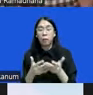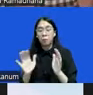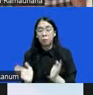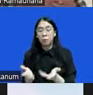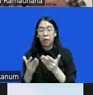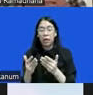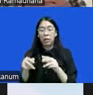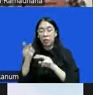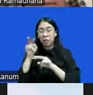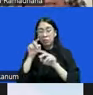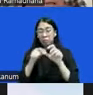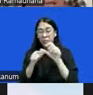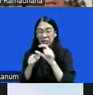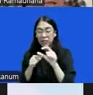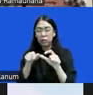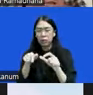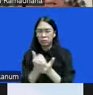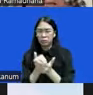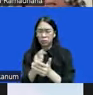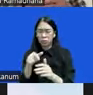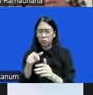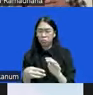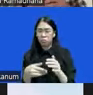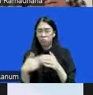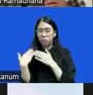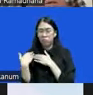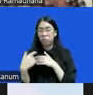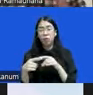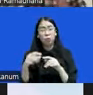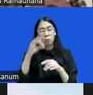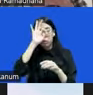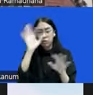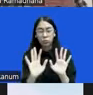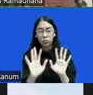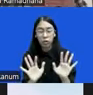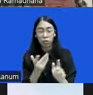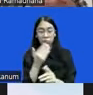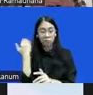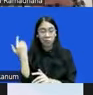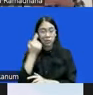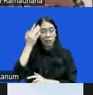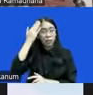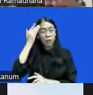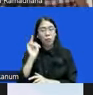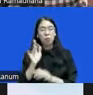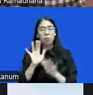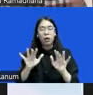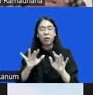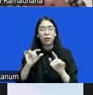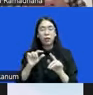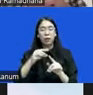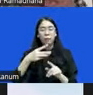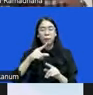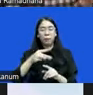itu kan bukan urusan dari kepolisian. Kita tahu, teman-teman, banyak pelesetan sekarang atau anekdot